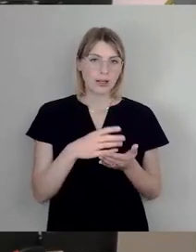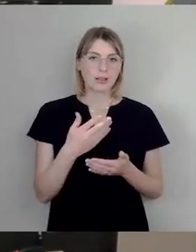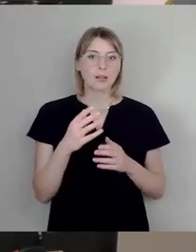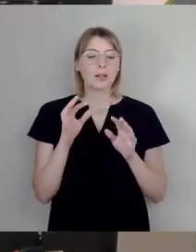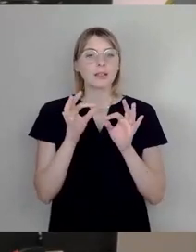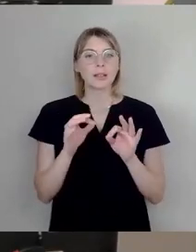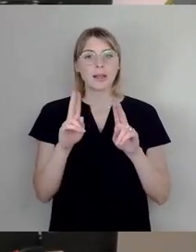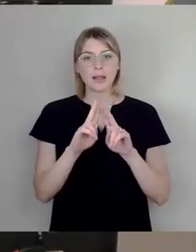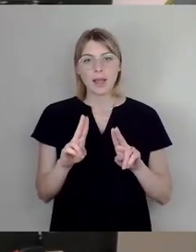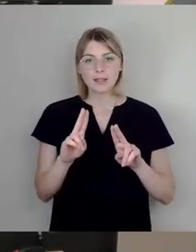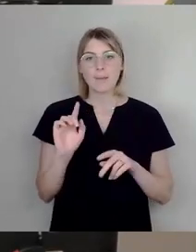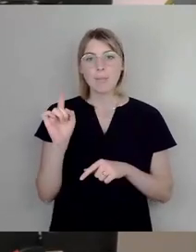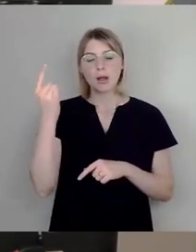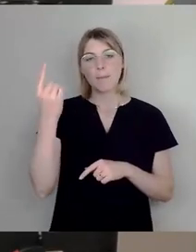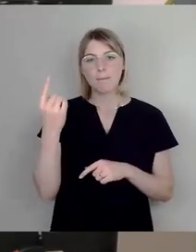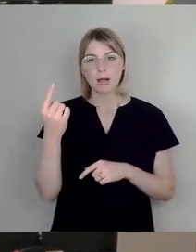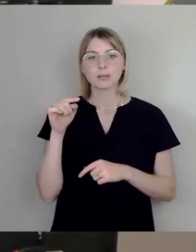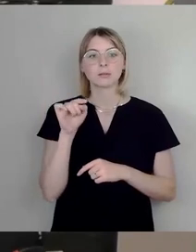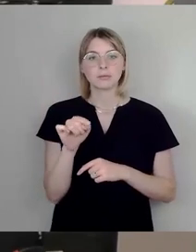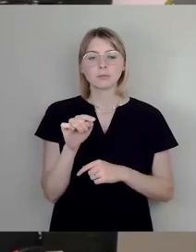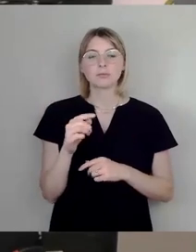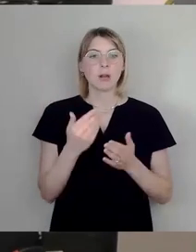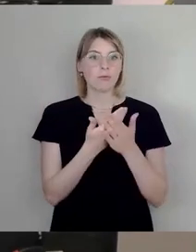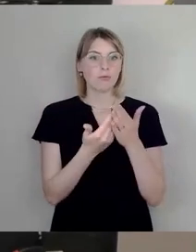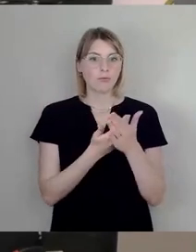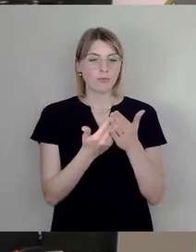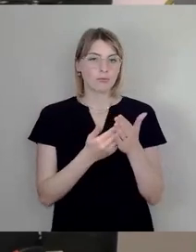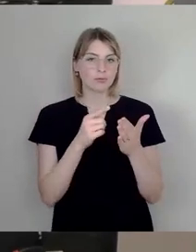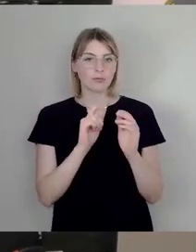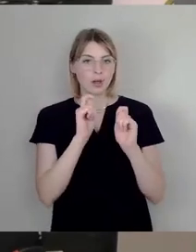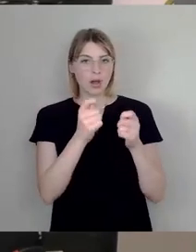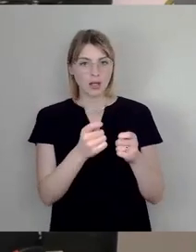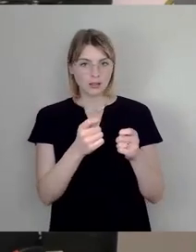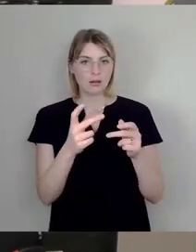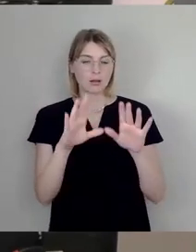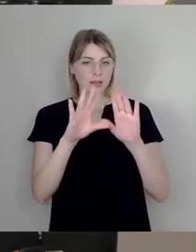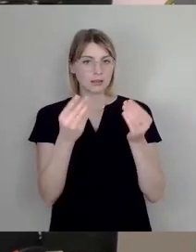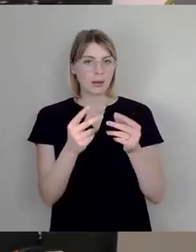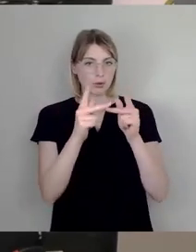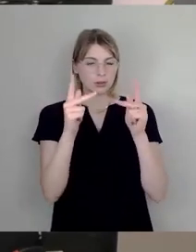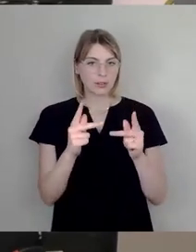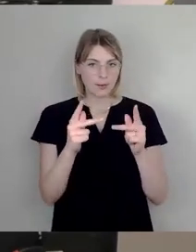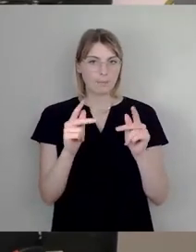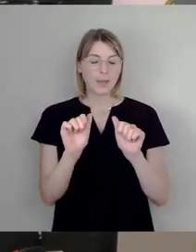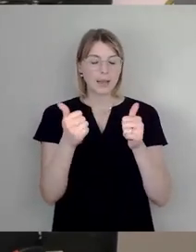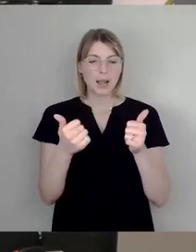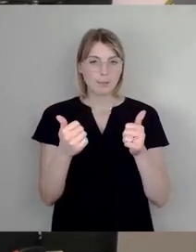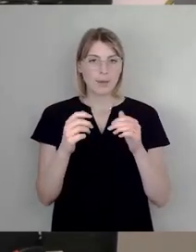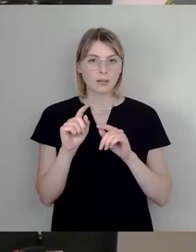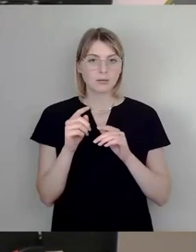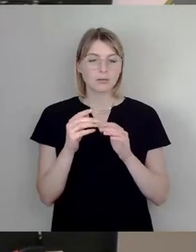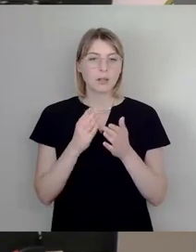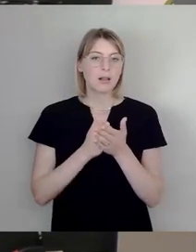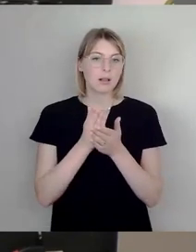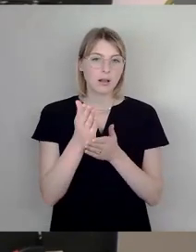Kollegen, der vorliegende Antrag Gesamtkonzept lebenslanges Lernen ist wieder ein Beispiel, dass es kein Thema gibt, bei dem